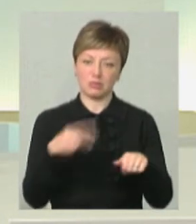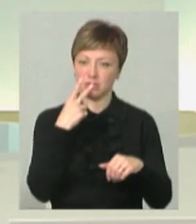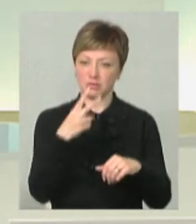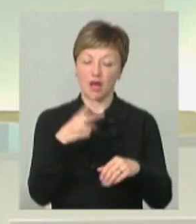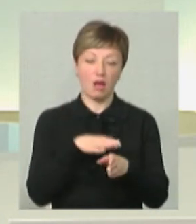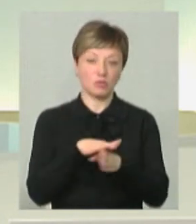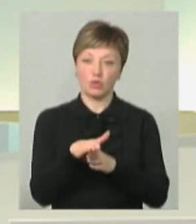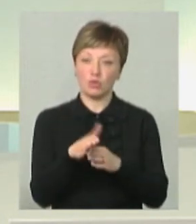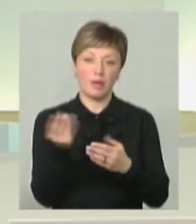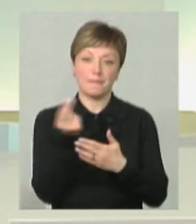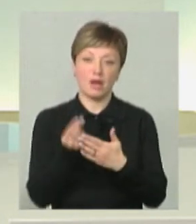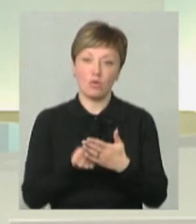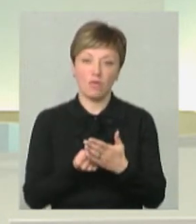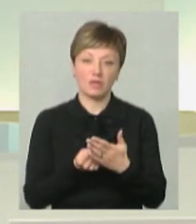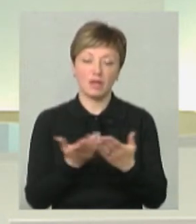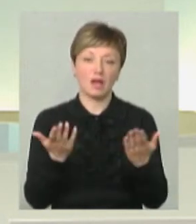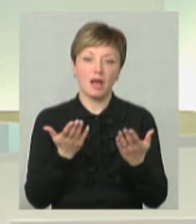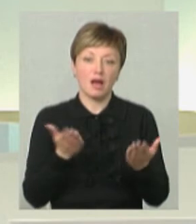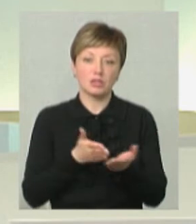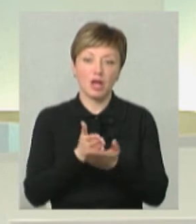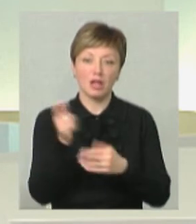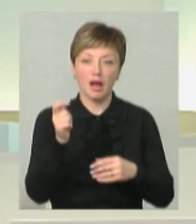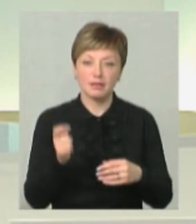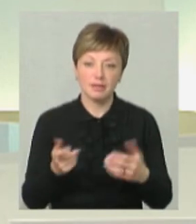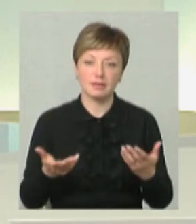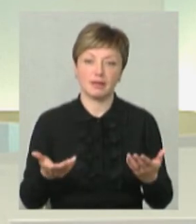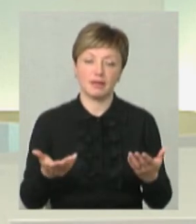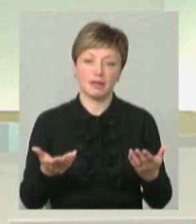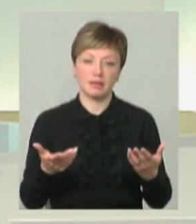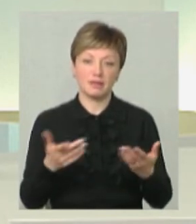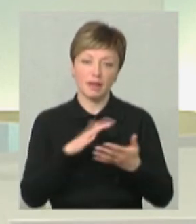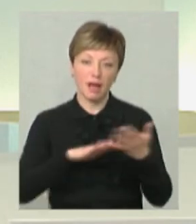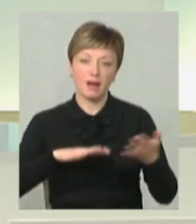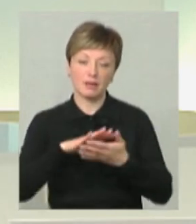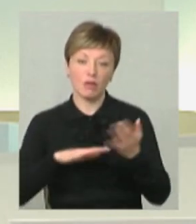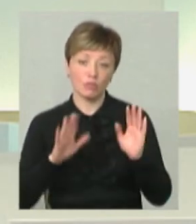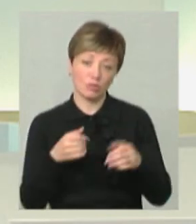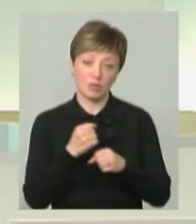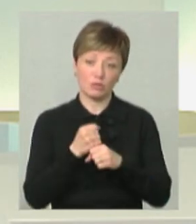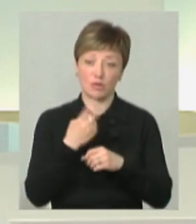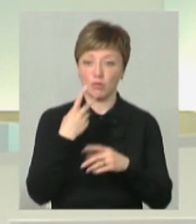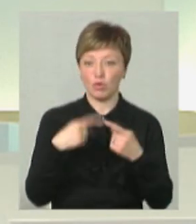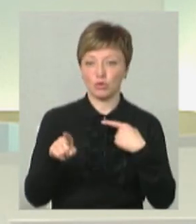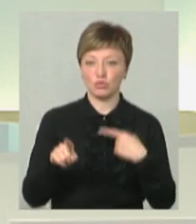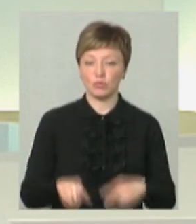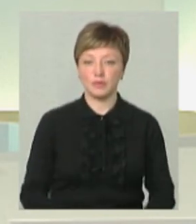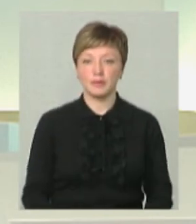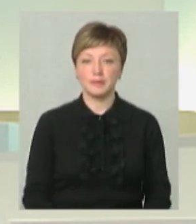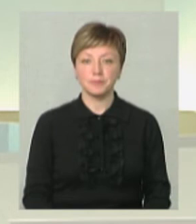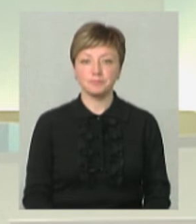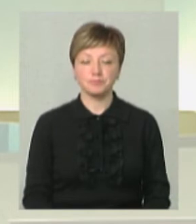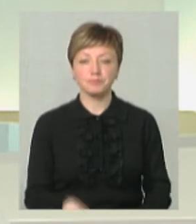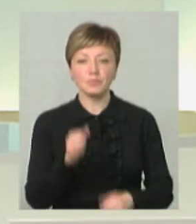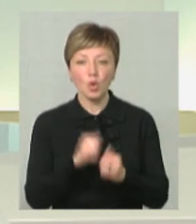плакати намальовані, як яка жанрова така картинка і так далі, так далі, так далі, вони будуть працювати по-іншому. Тут вже